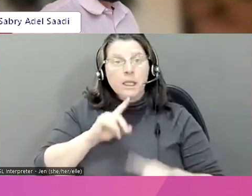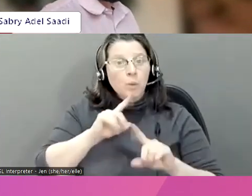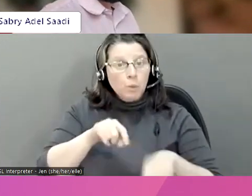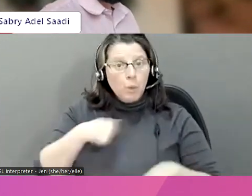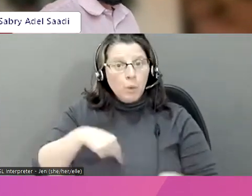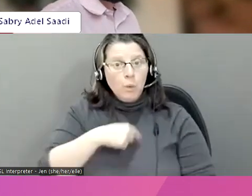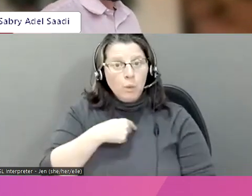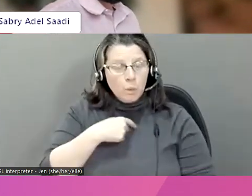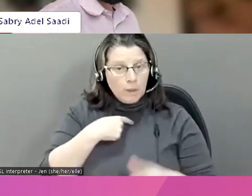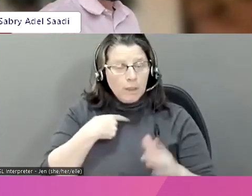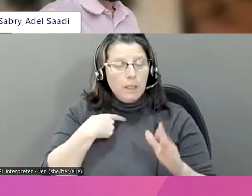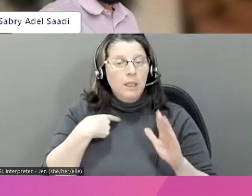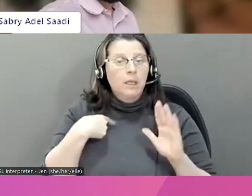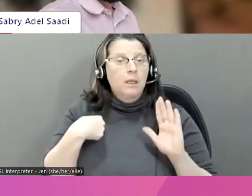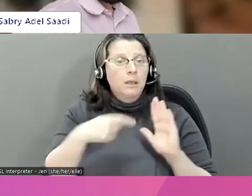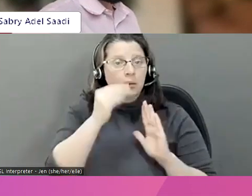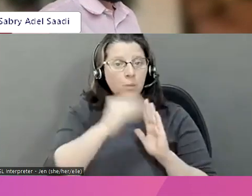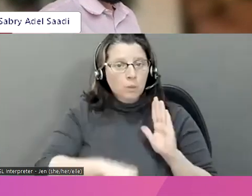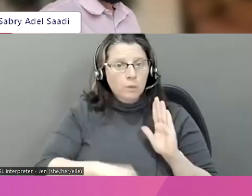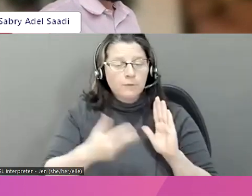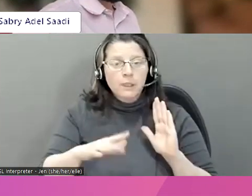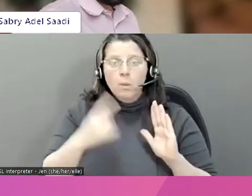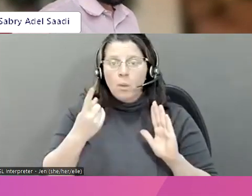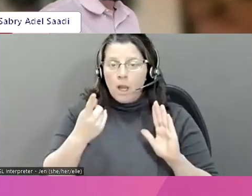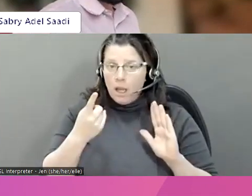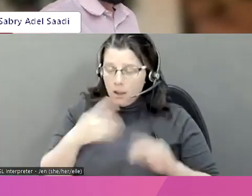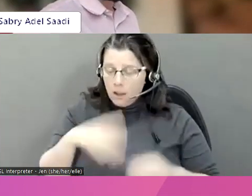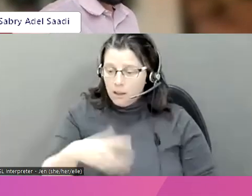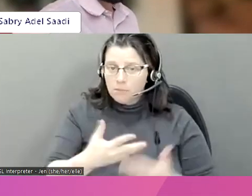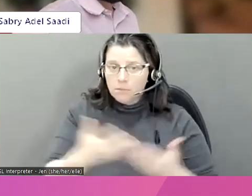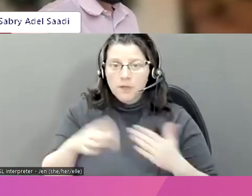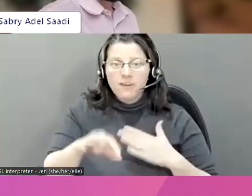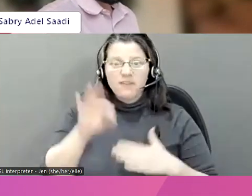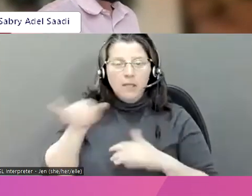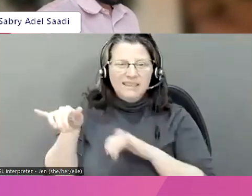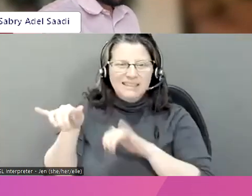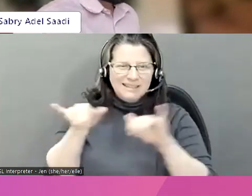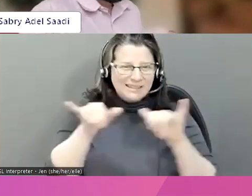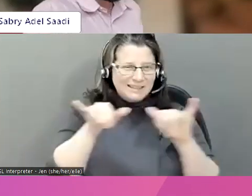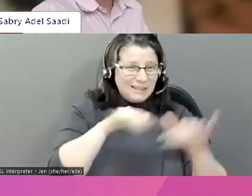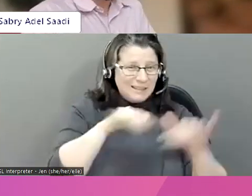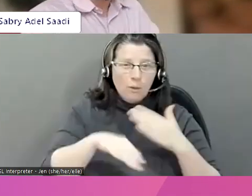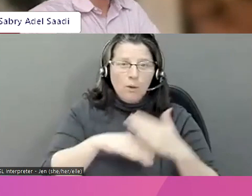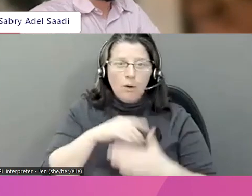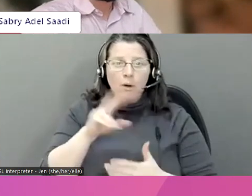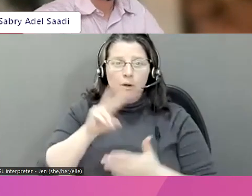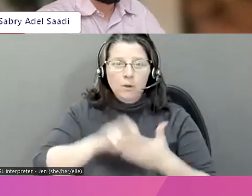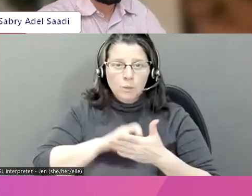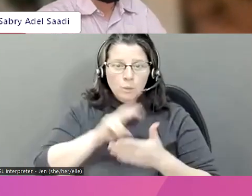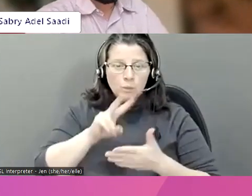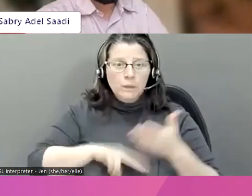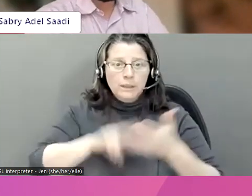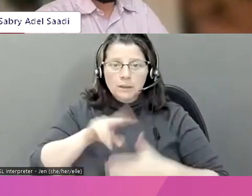Dans le rapport dont j'évoquais au début, nous avions trouvé un résultat très cohérent